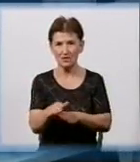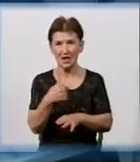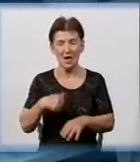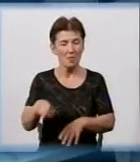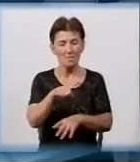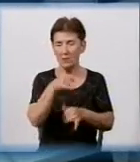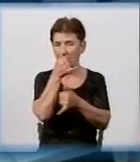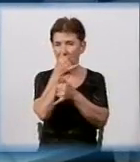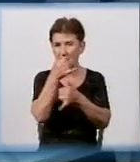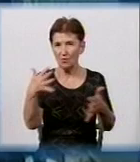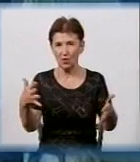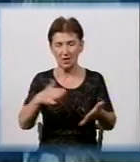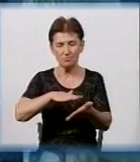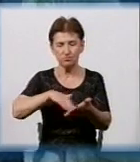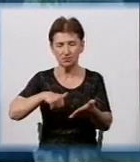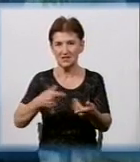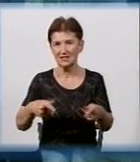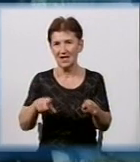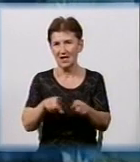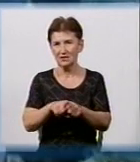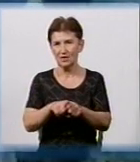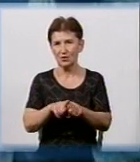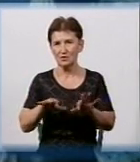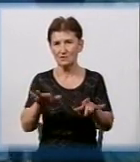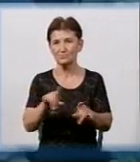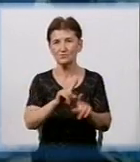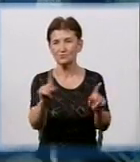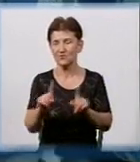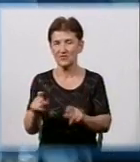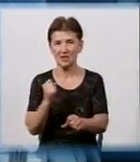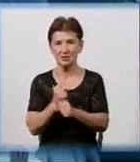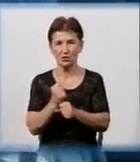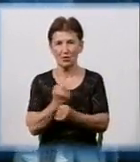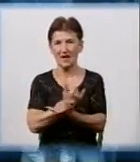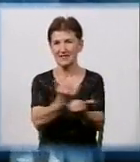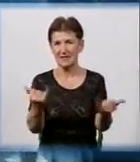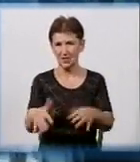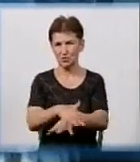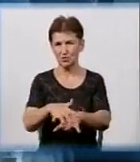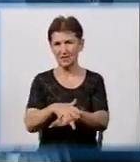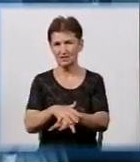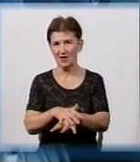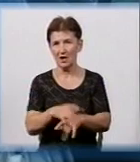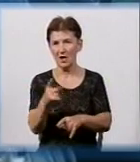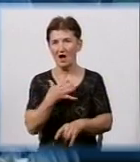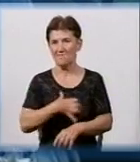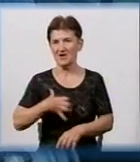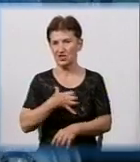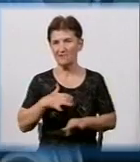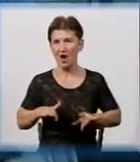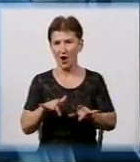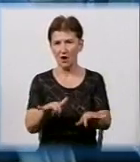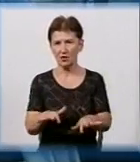впустити такої нагоди, зробити щось добре суспільству. Важлива акція, вона спрямована на